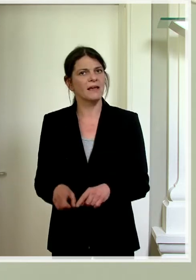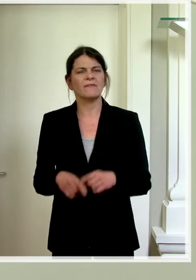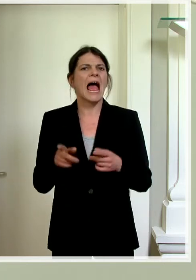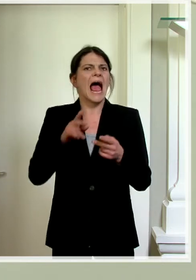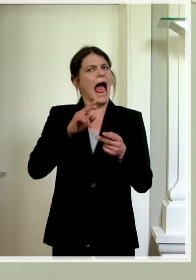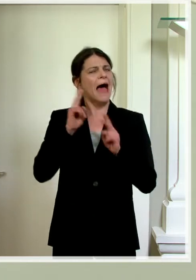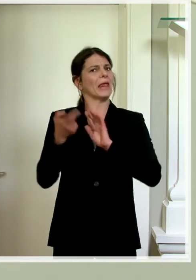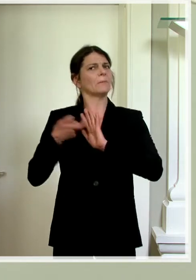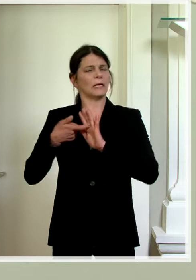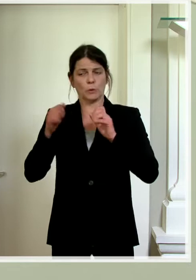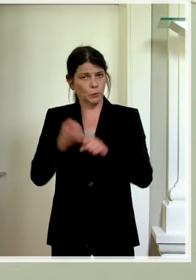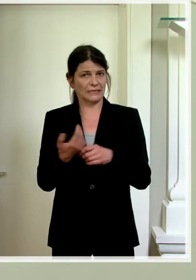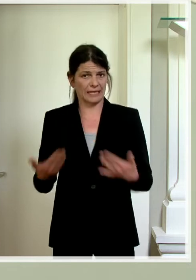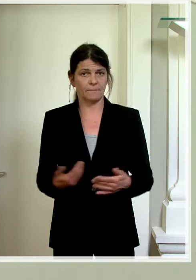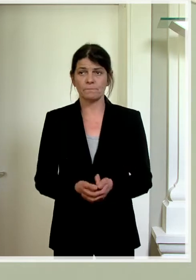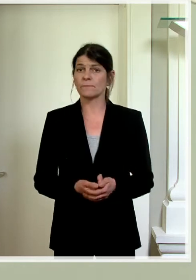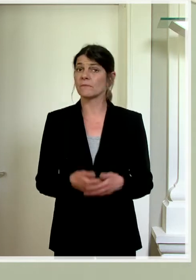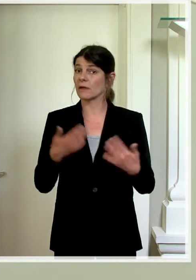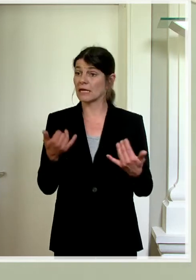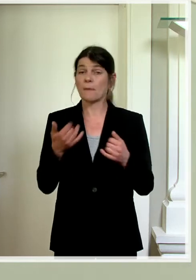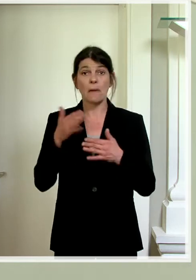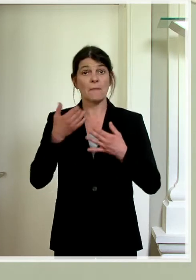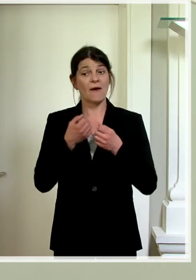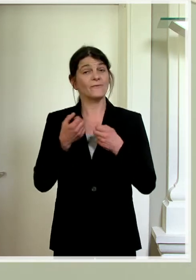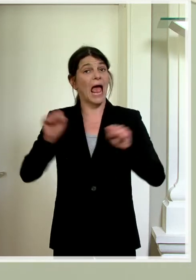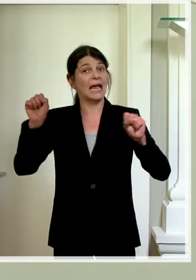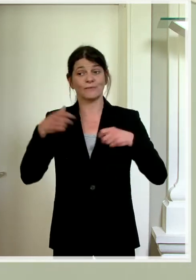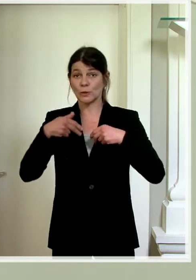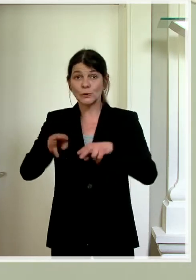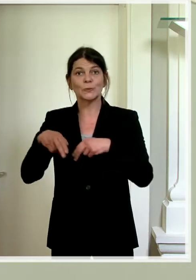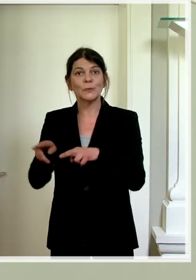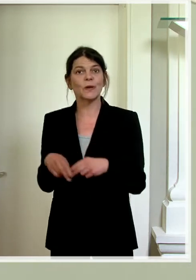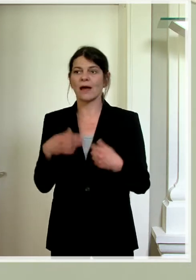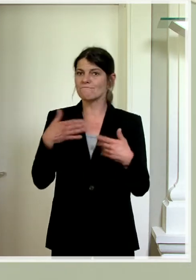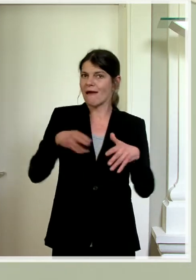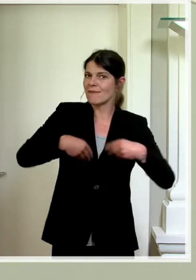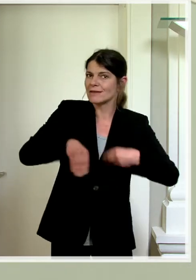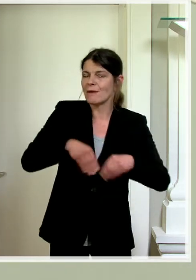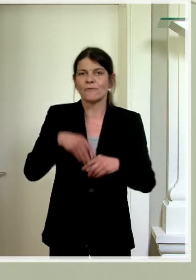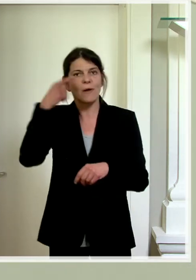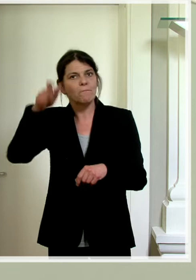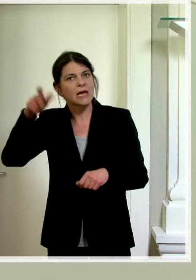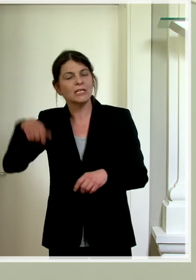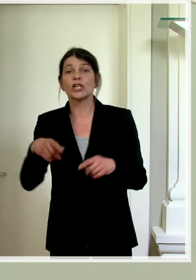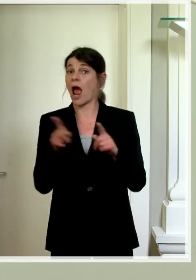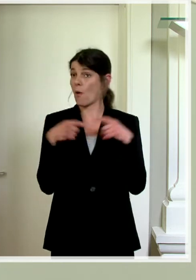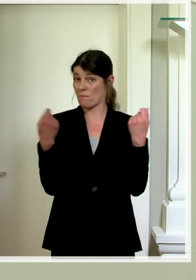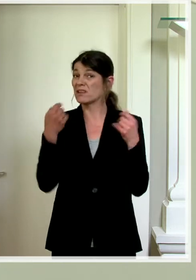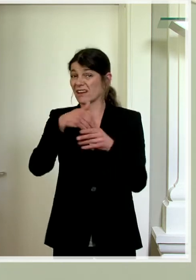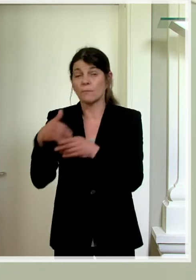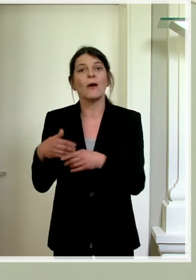Vorzeichen. Wir alle erhalten Freiheit zurück, mehr Spielräume für Menschen und Betriebe und im Gleichschritt auch mehr